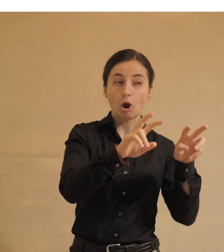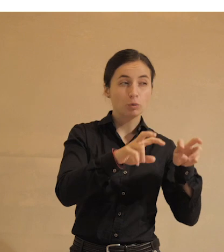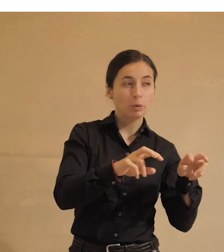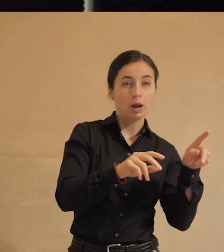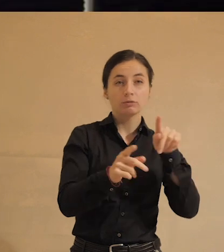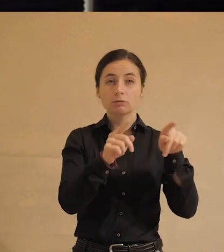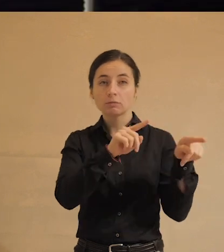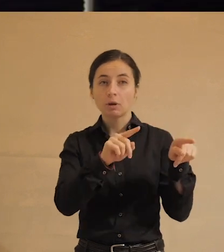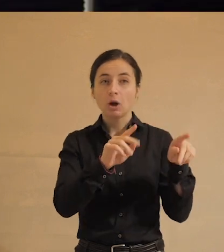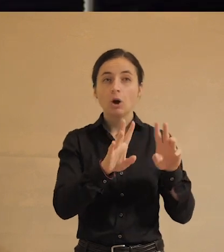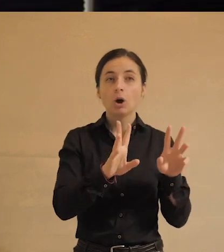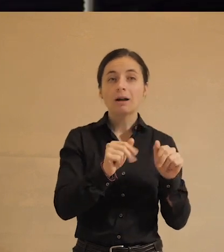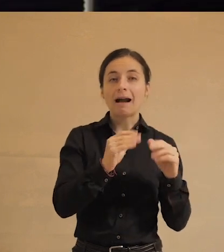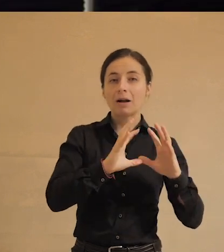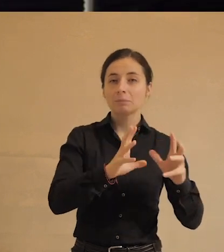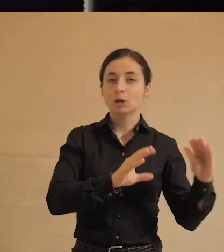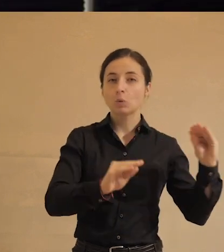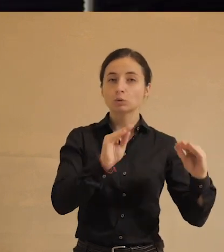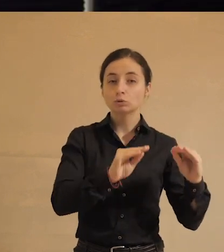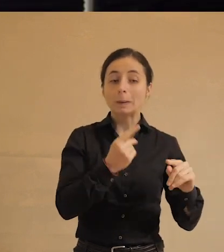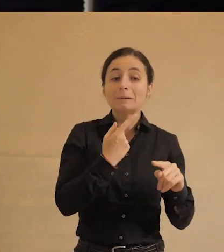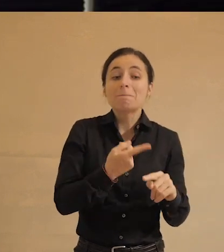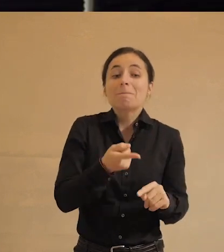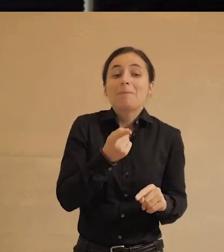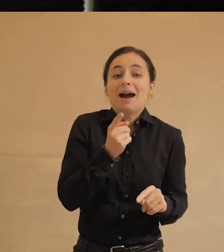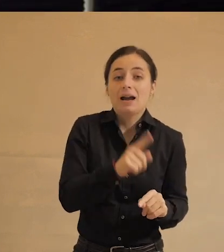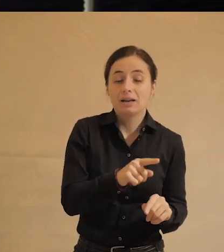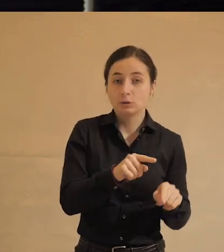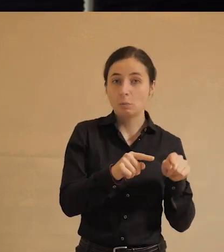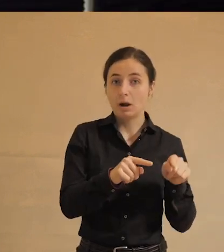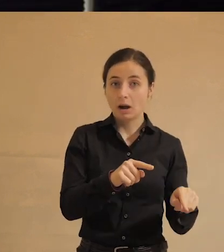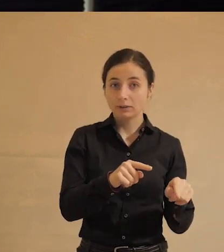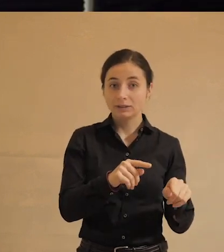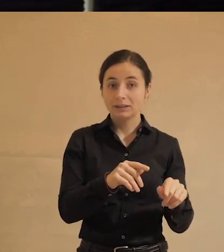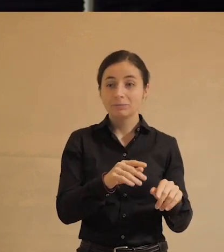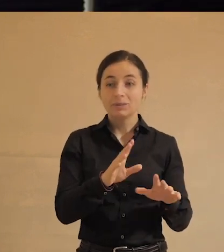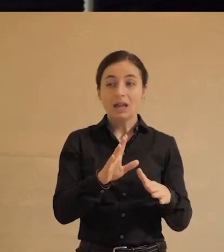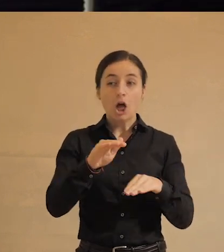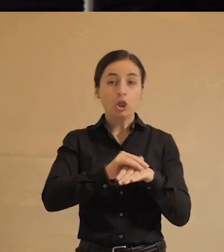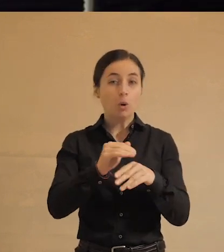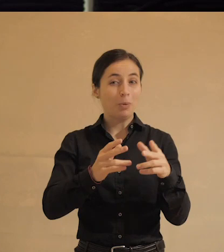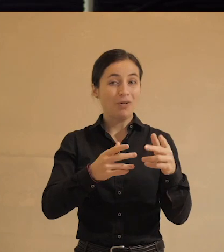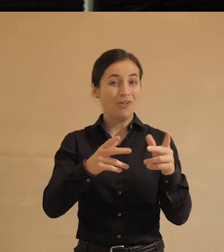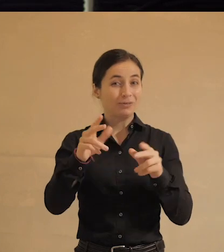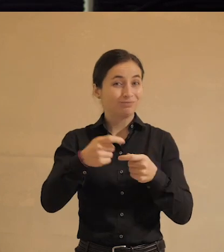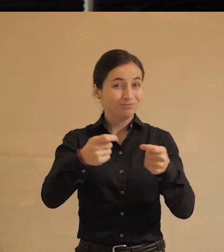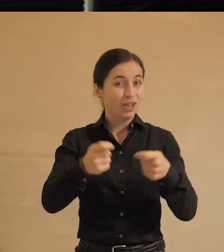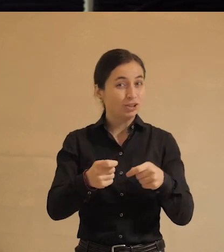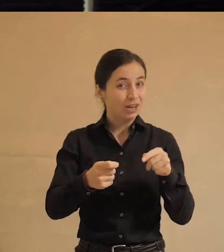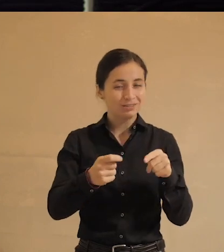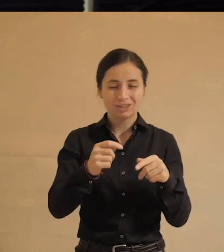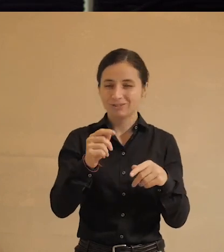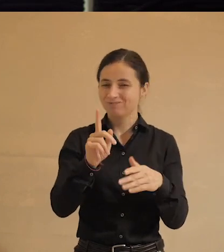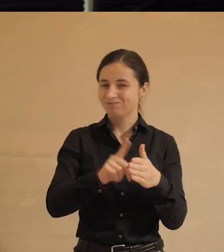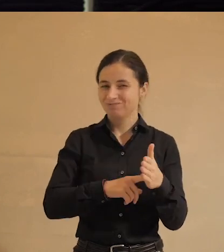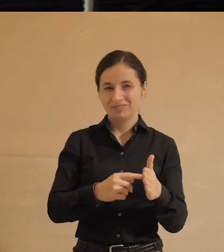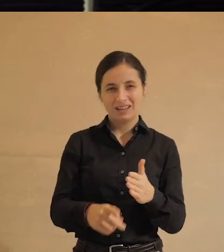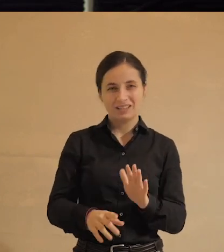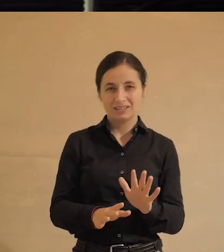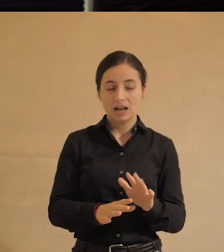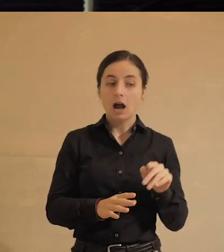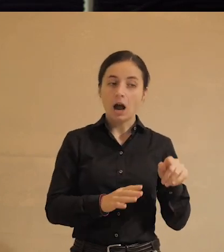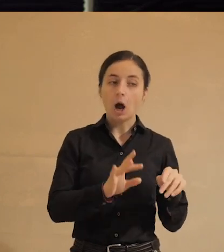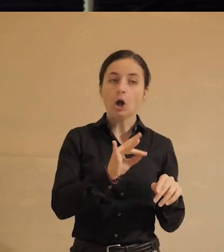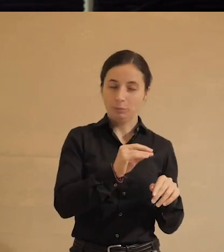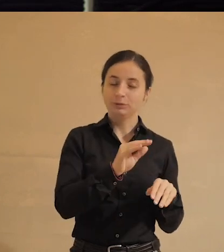в том, как мир устроен, и поэтому они на доброго начальника не рассчитывают, а скорее верят в доброго робота. Мы видим